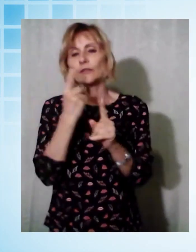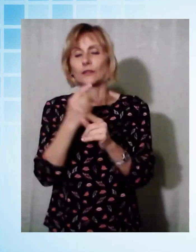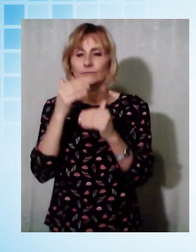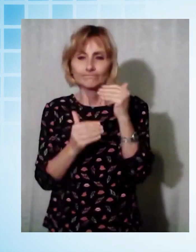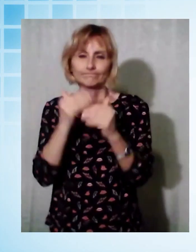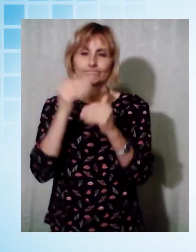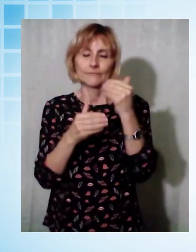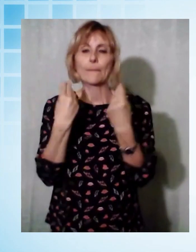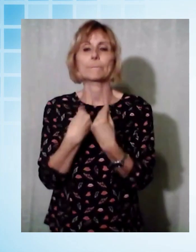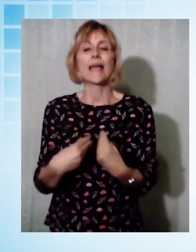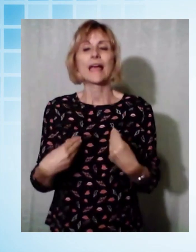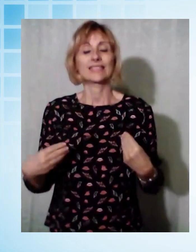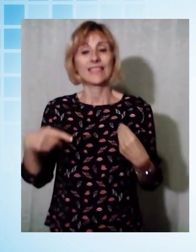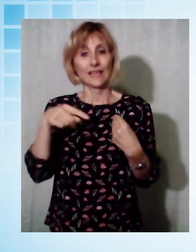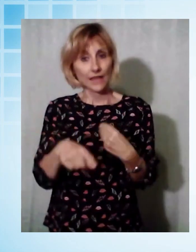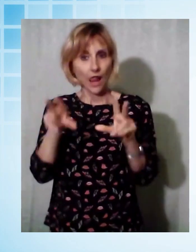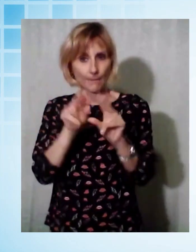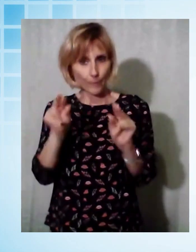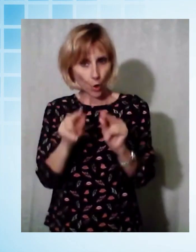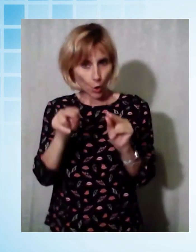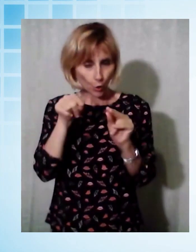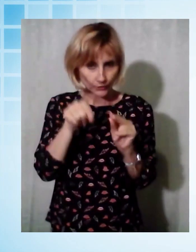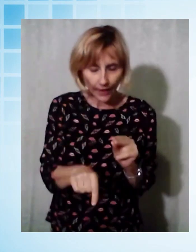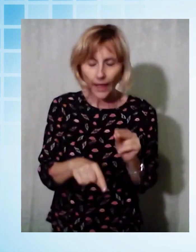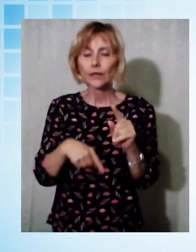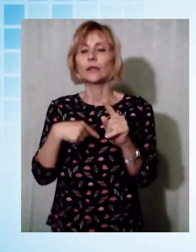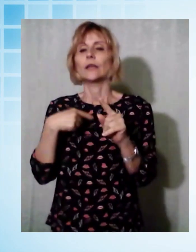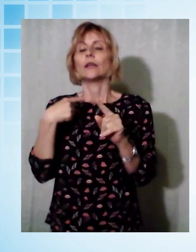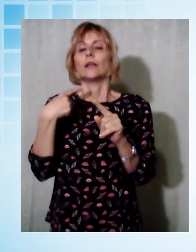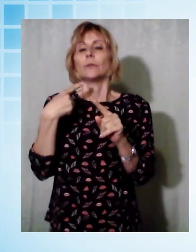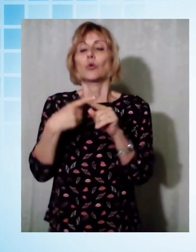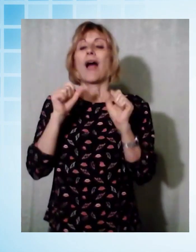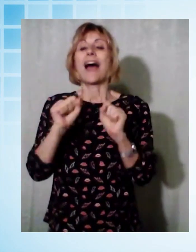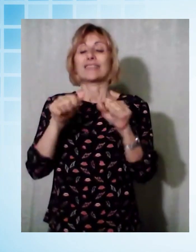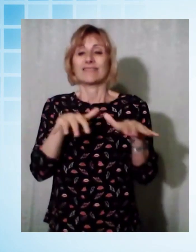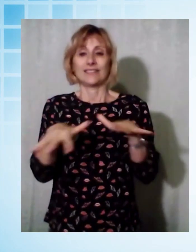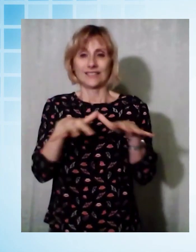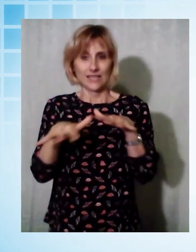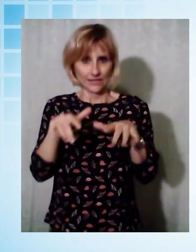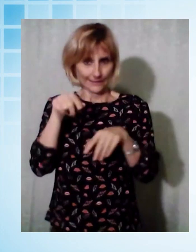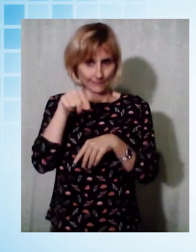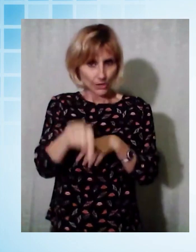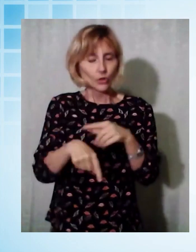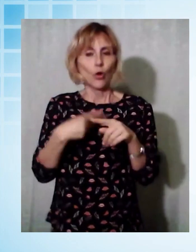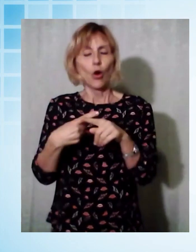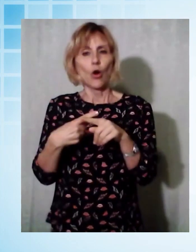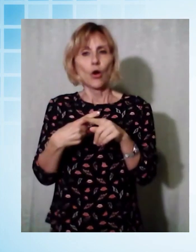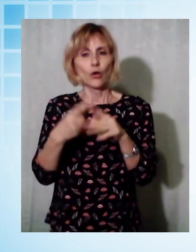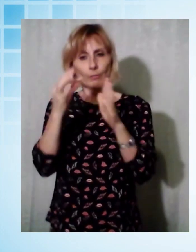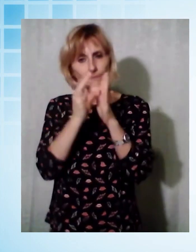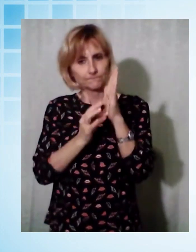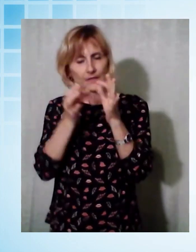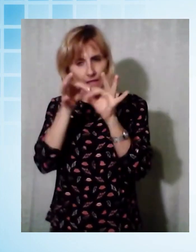materiali moderni, sarà antisismico, quindi ti racconto anche della questione